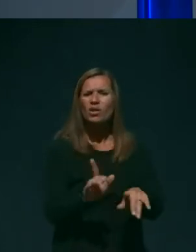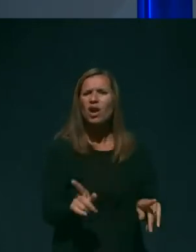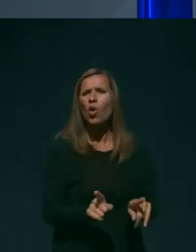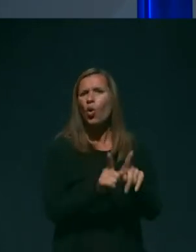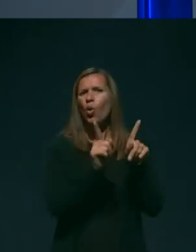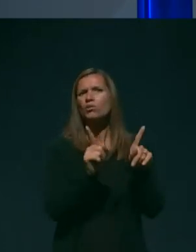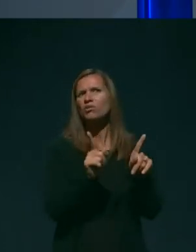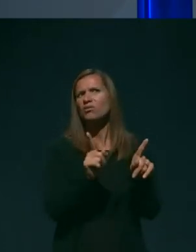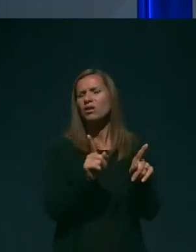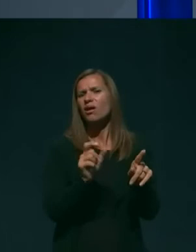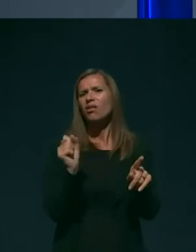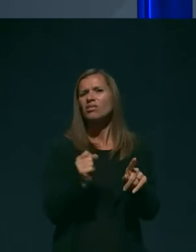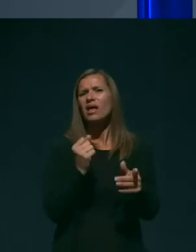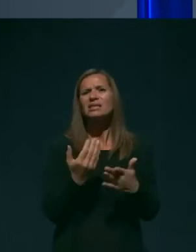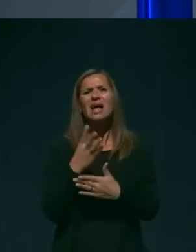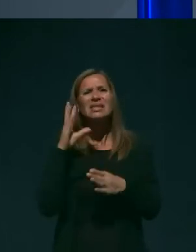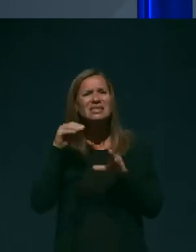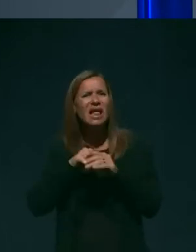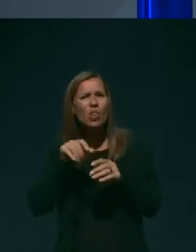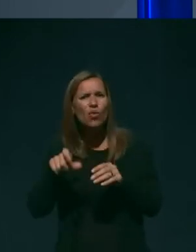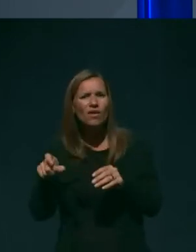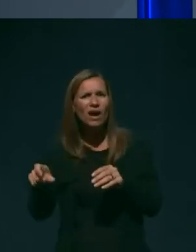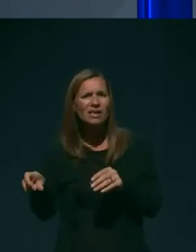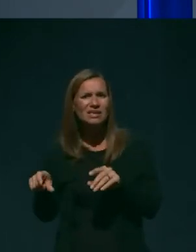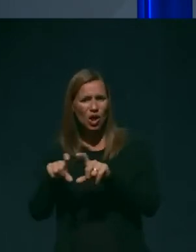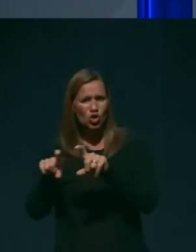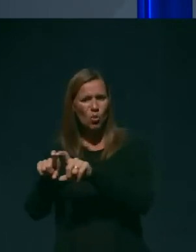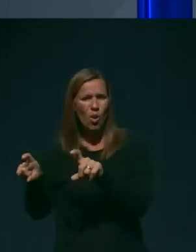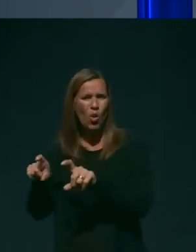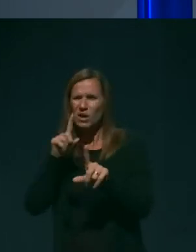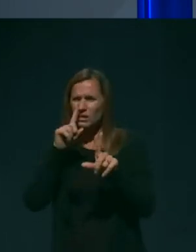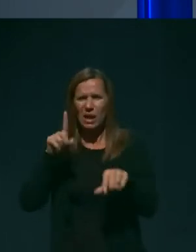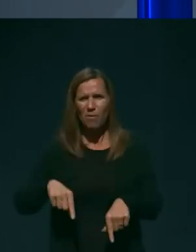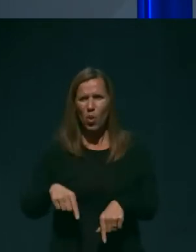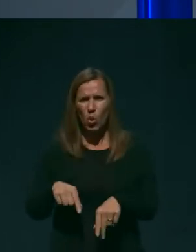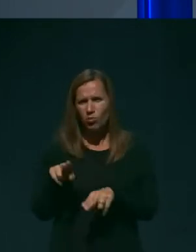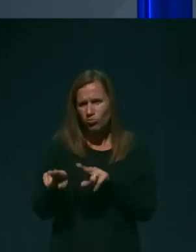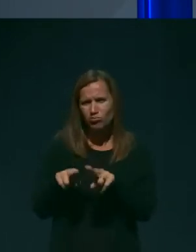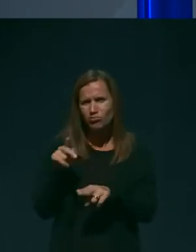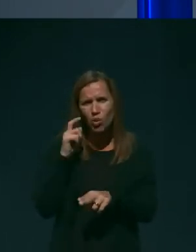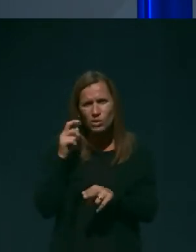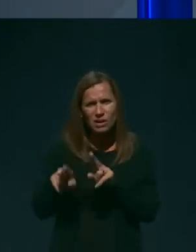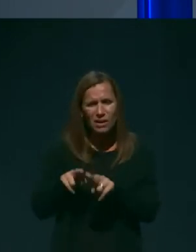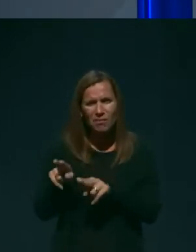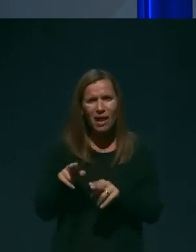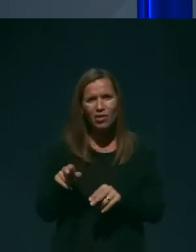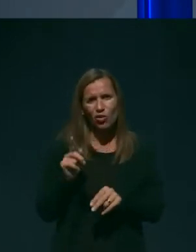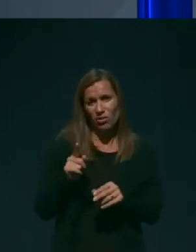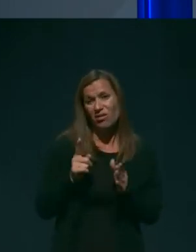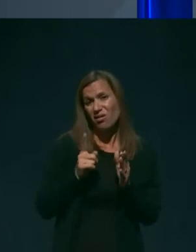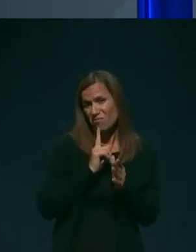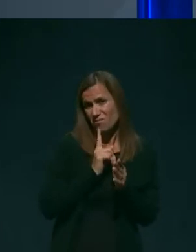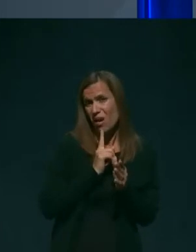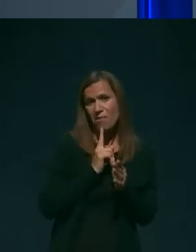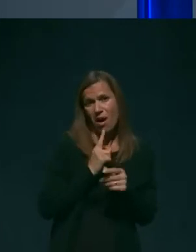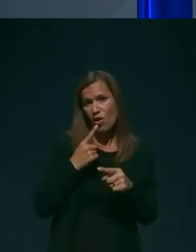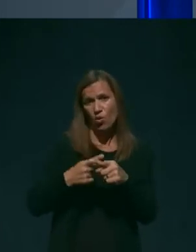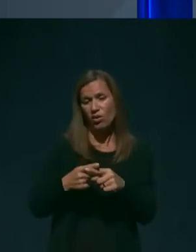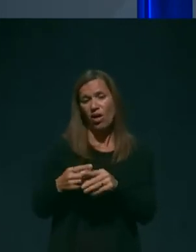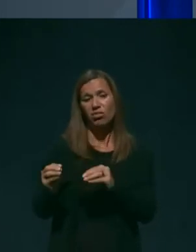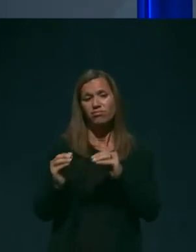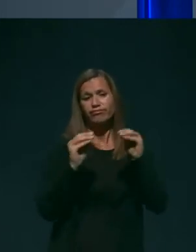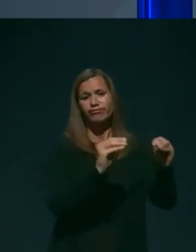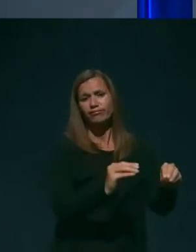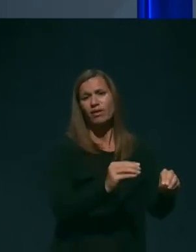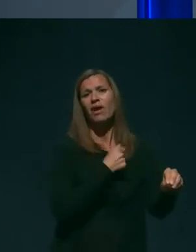stanovalce domov slabo poskrbljeno in da so bili premalo pogosto premeščeni v bonišnice.